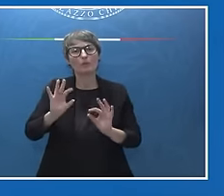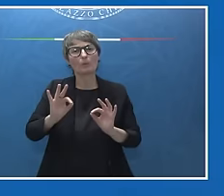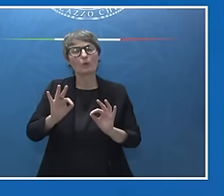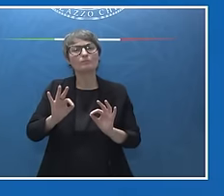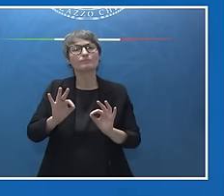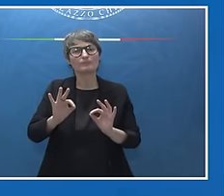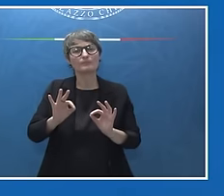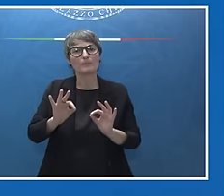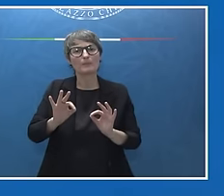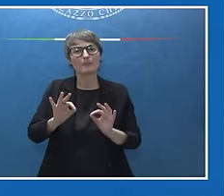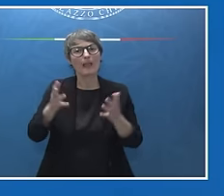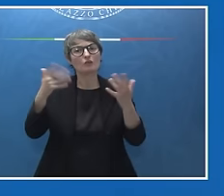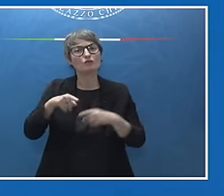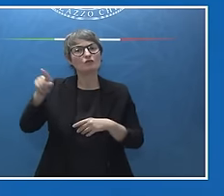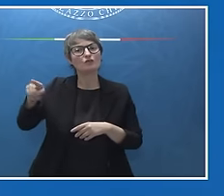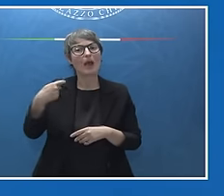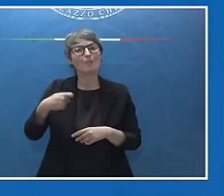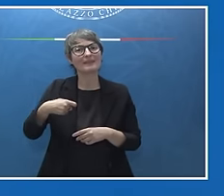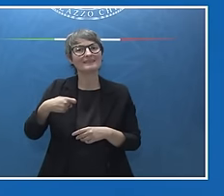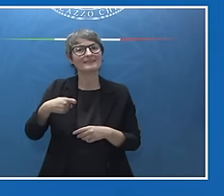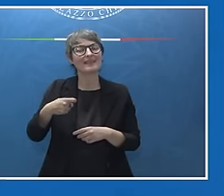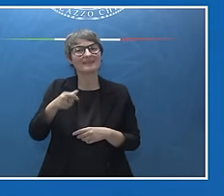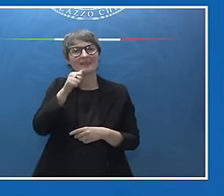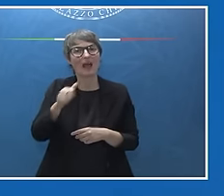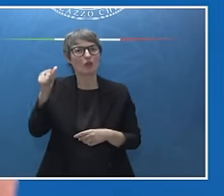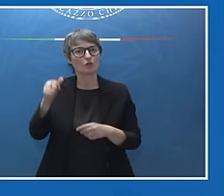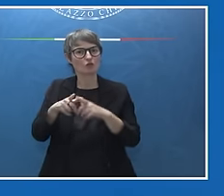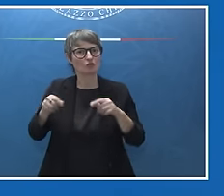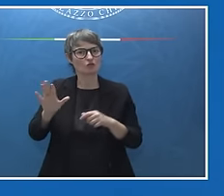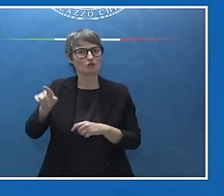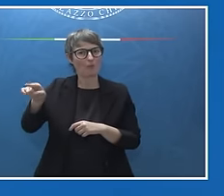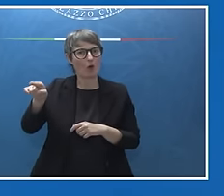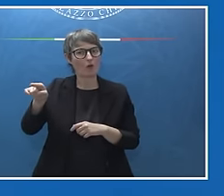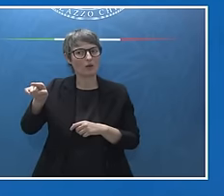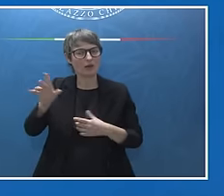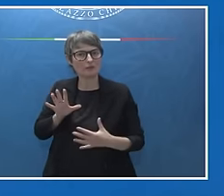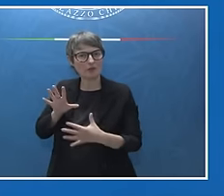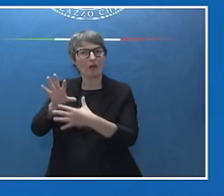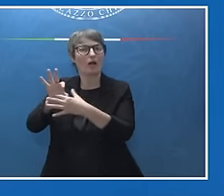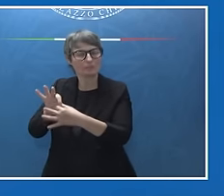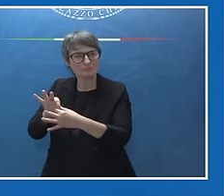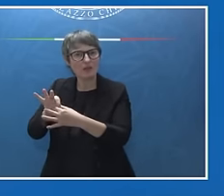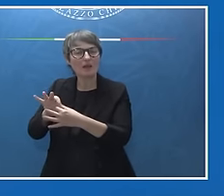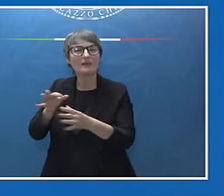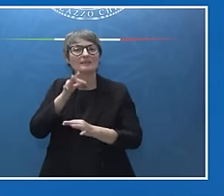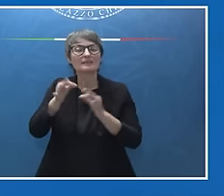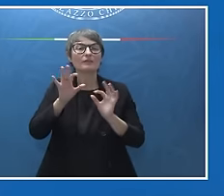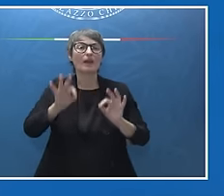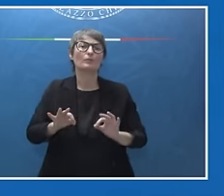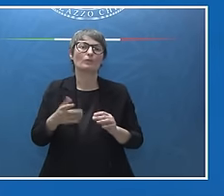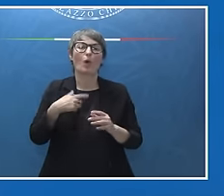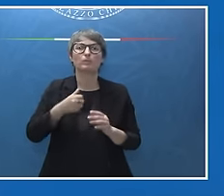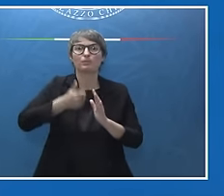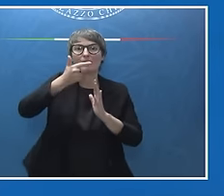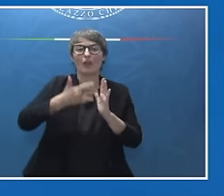presidenza giapponese dello scorso anno, abbiamo mantenuto alte le priorità dei temi legati all'Indo-Pacifico e alla sicurezza